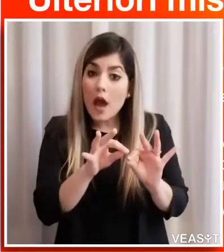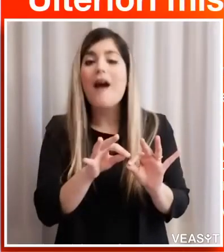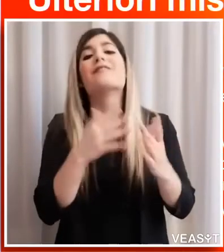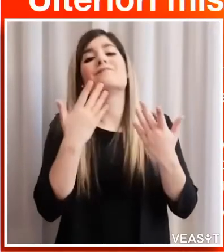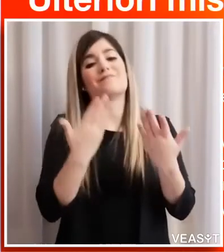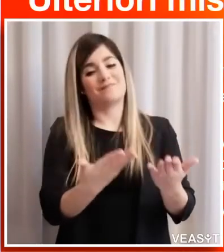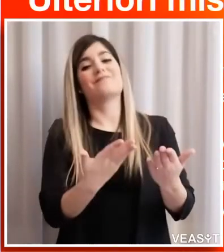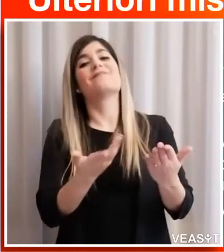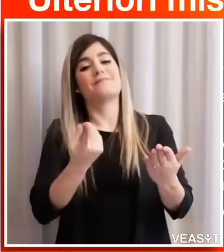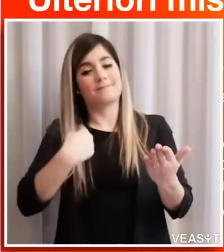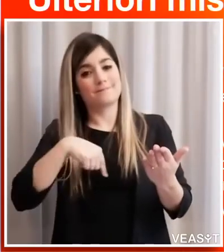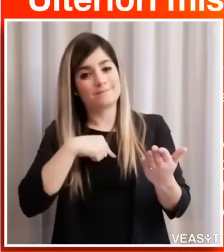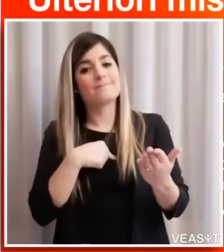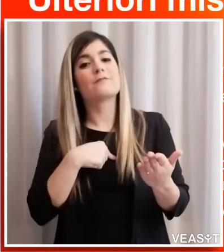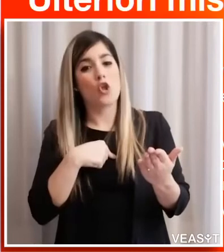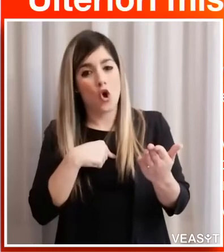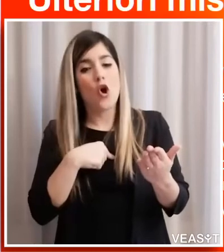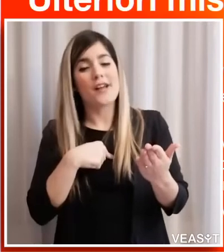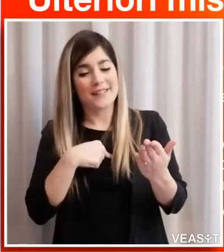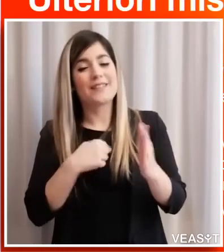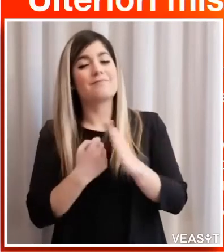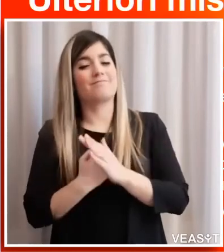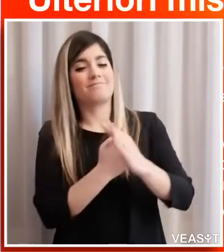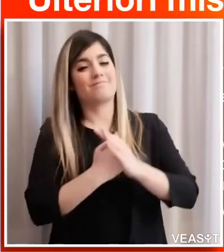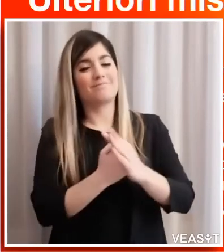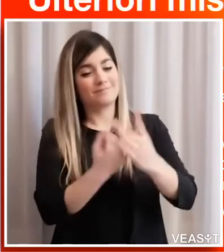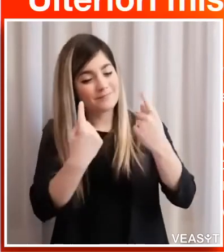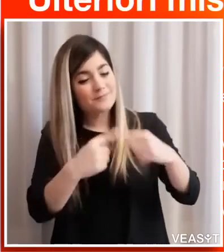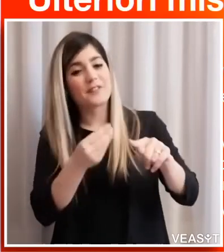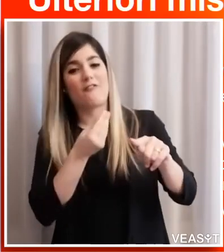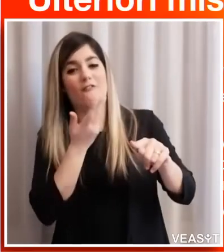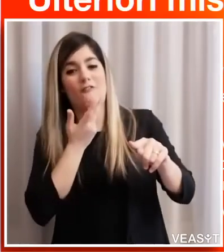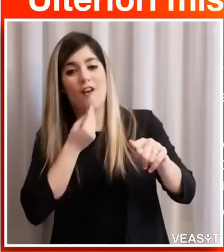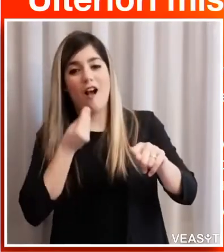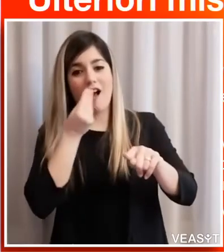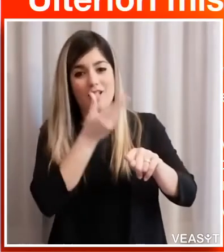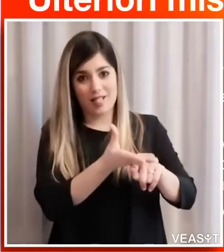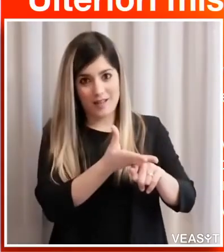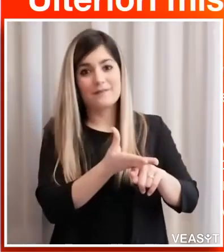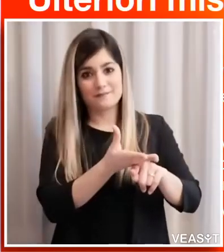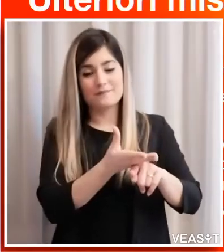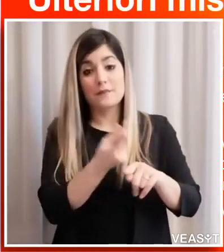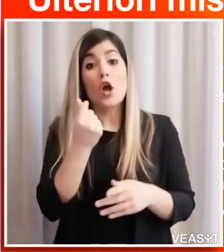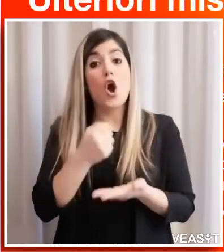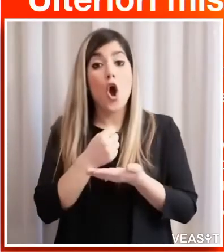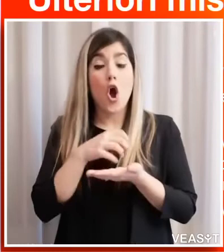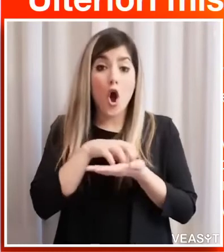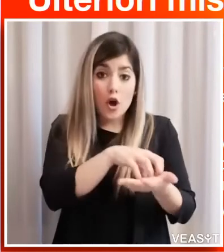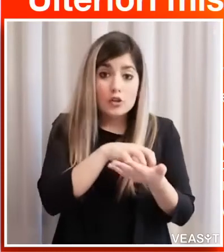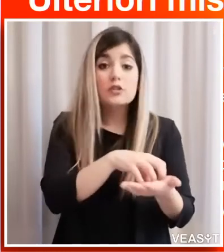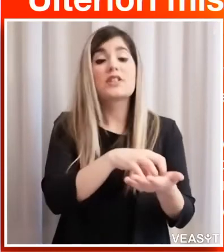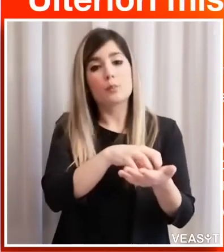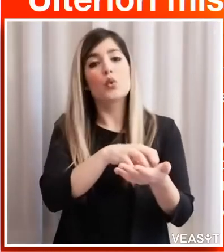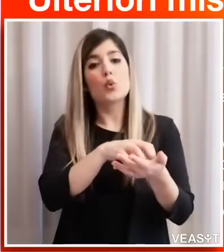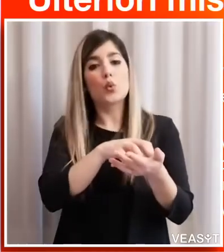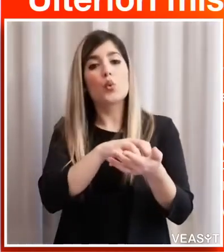siamo intervenuti a aiutarli a sostenere più costi copertura di costi anche per misure